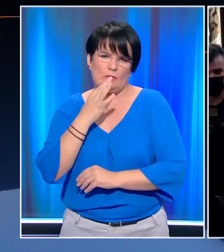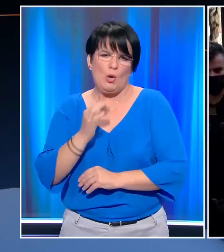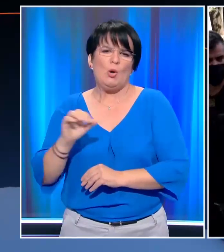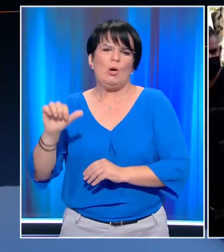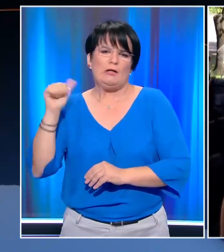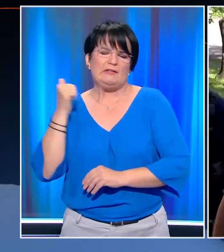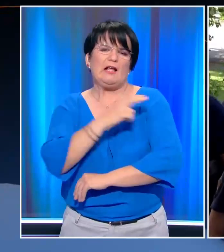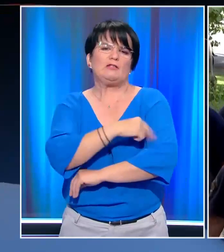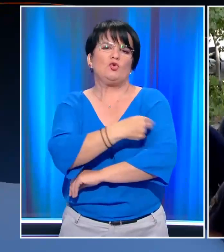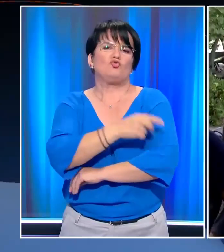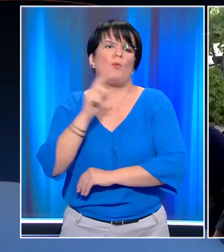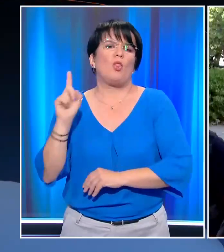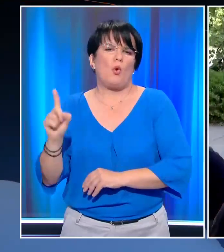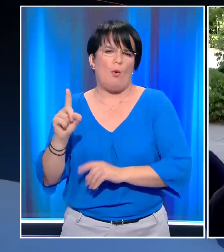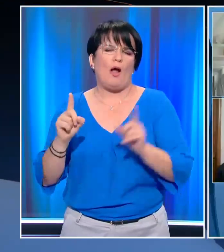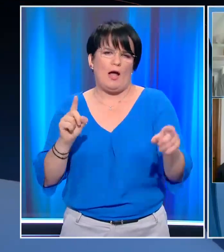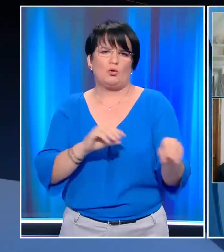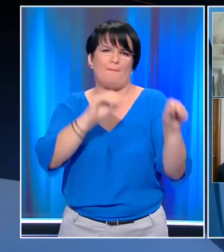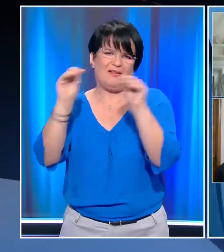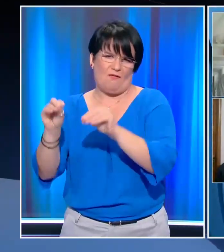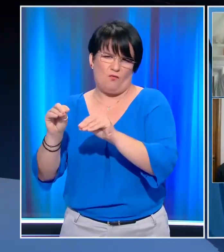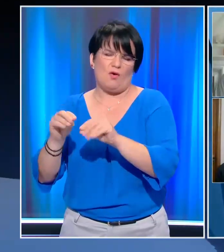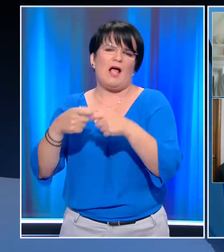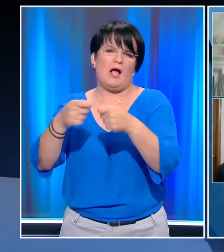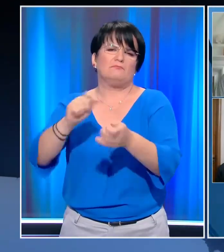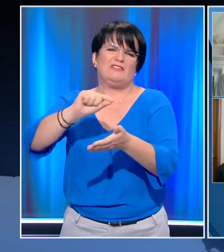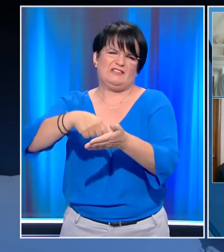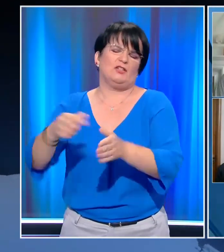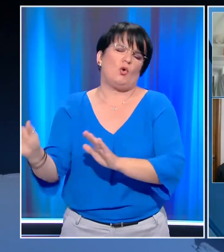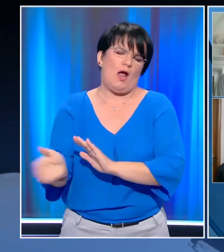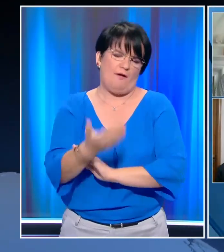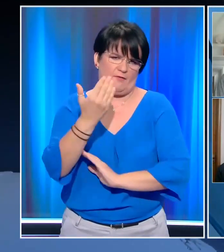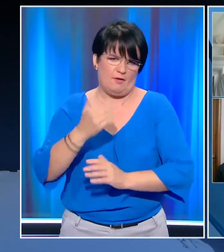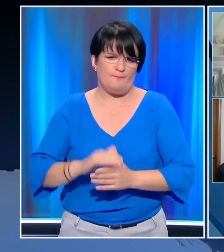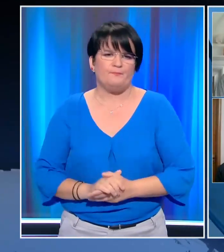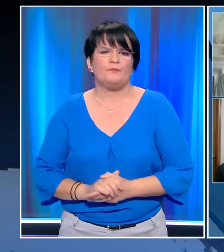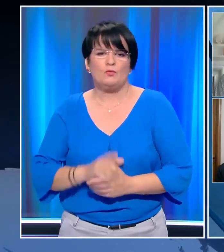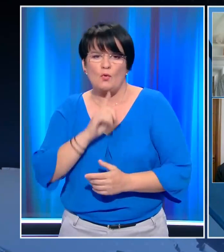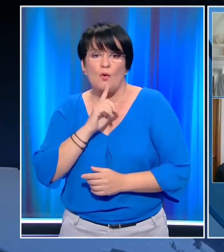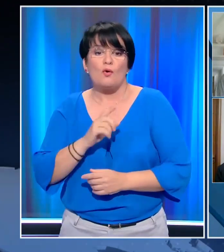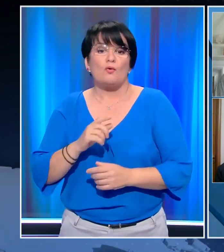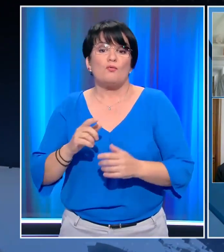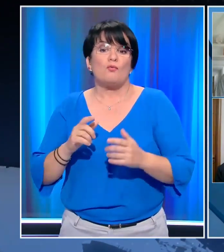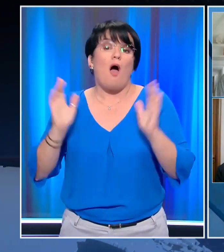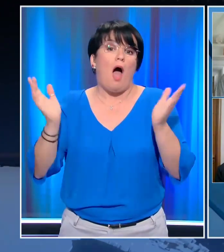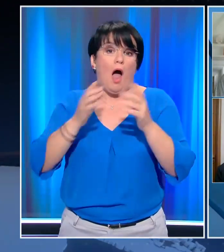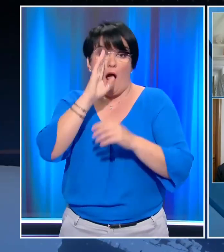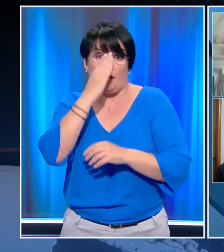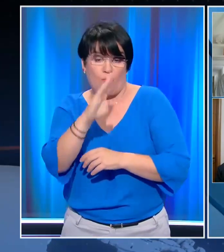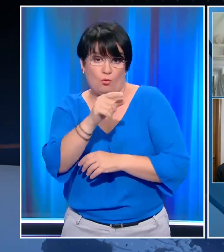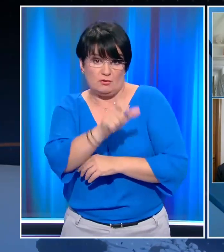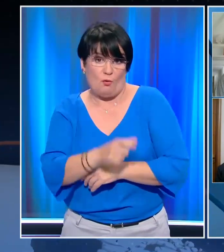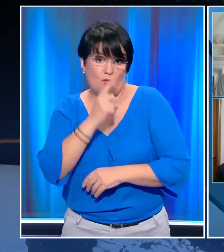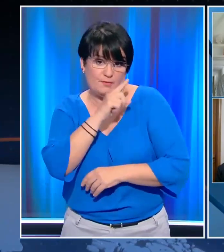εξητήριο από το δρομοκάητιο στο οποίο είχε μεταφερθεί. Παραιτηθώ της υποθέσεως εάν δεν διαπιστωθεί ότι ο κατηγορούμενος πάσχει από